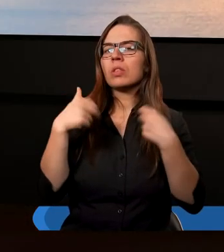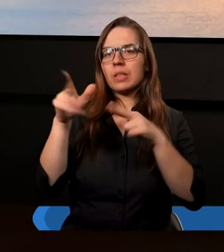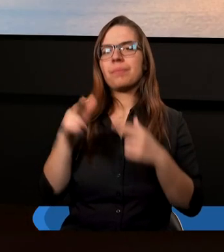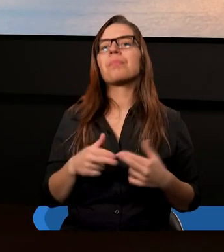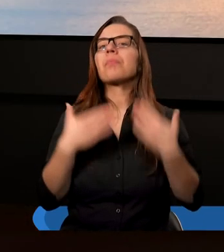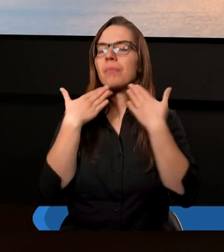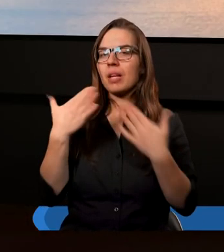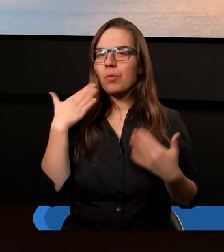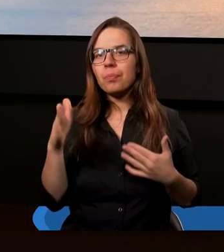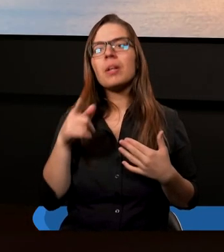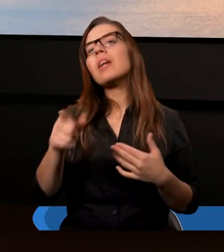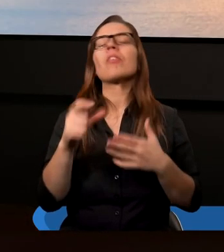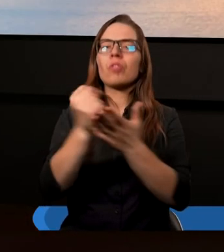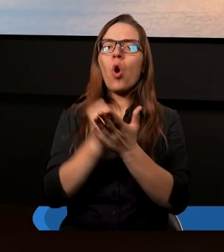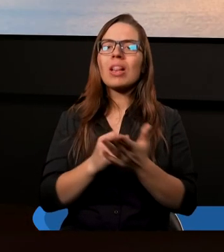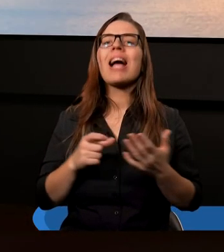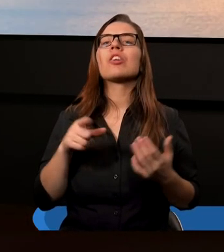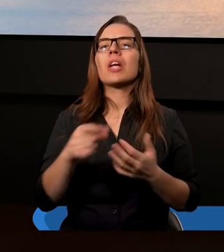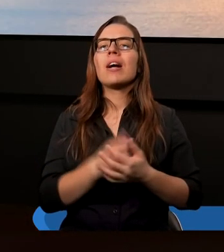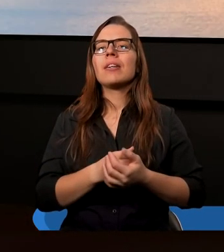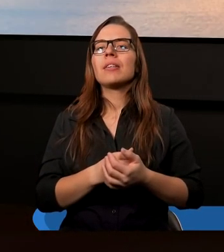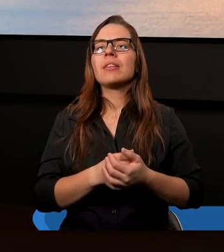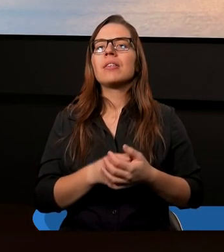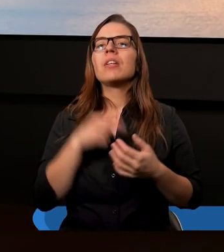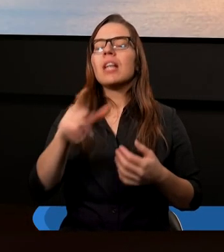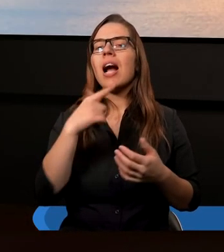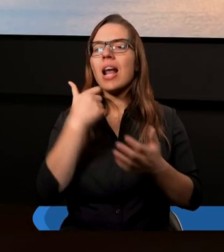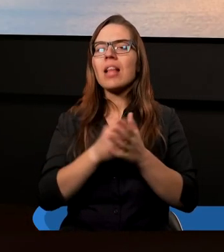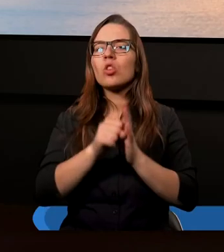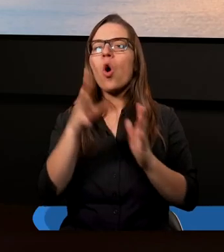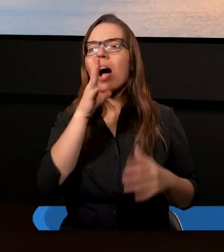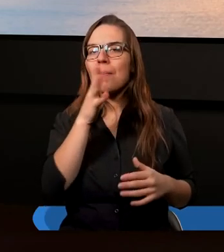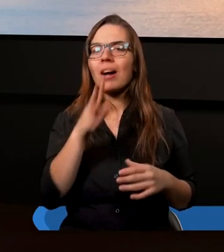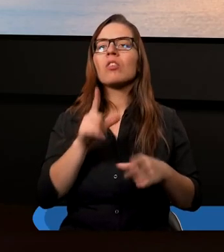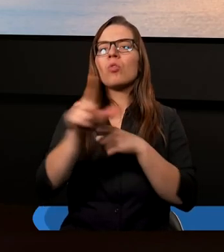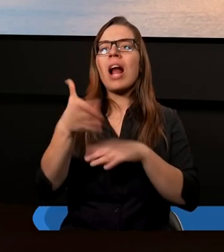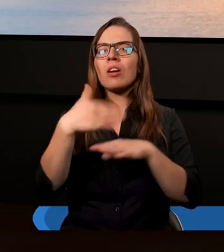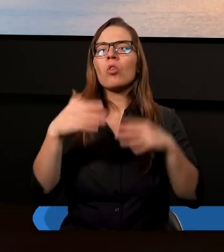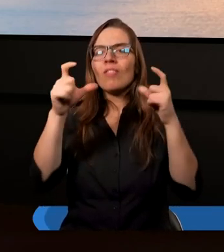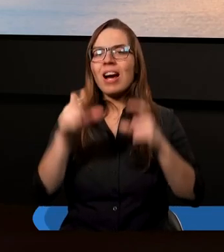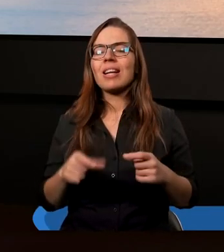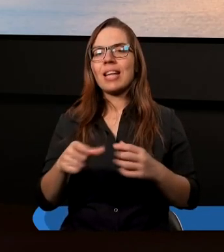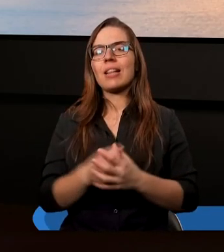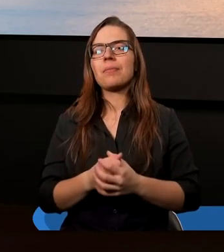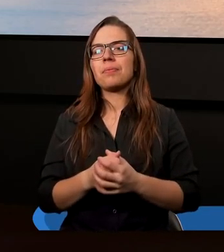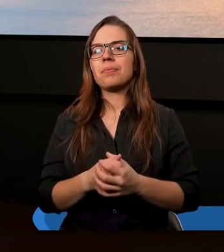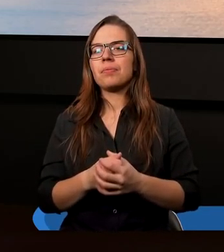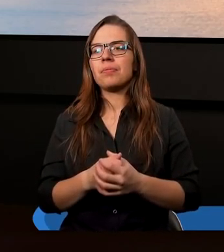uważam, że to istotne w tym kontekście. Z istotów Hebrajczyków 12 rozdział, drugi werset. Mam głosie, gdybyś